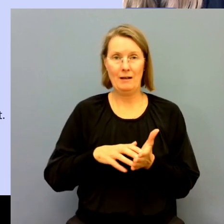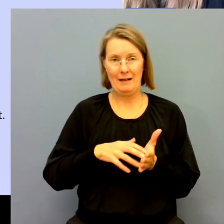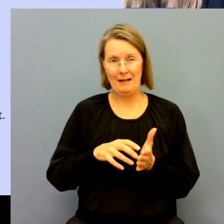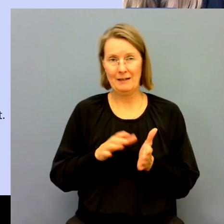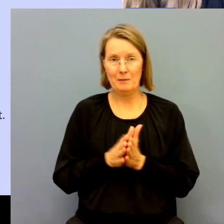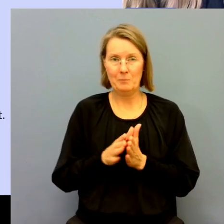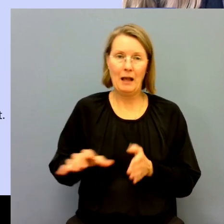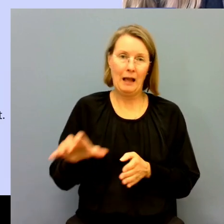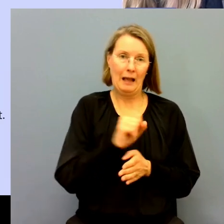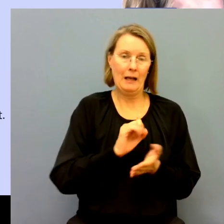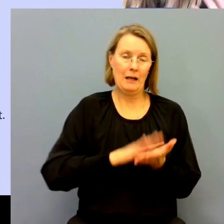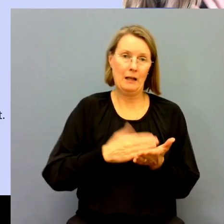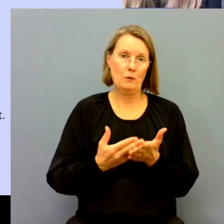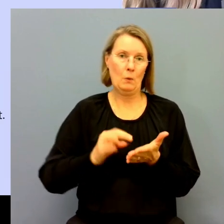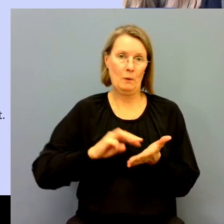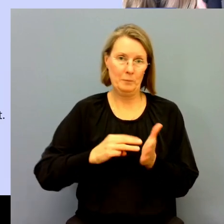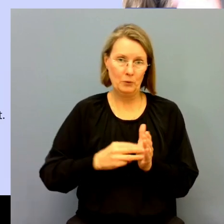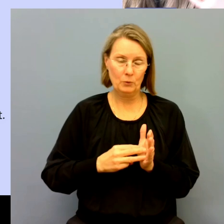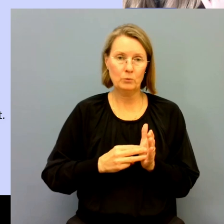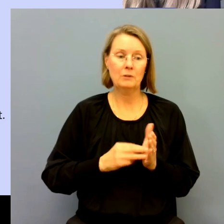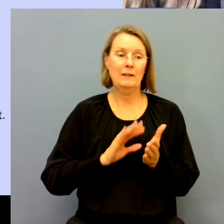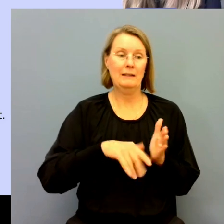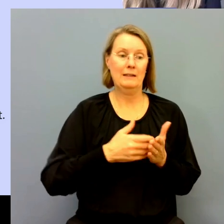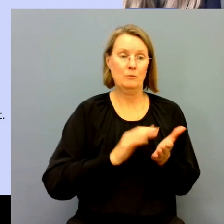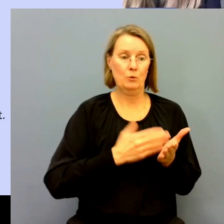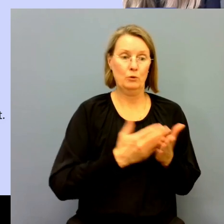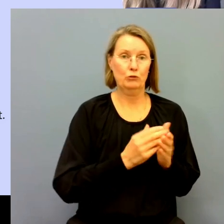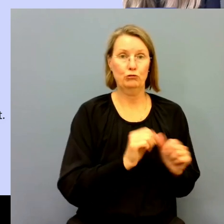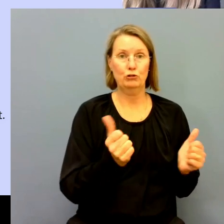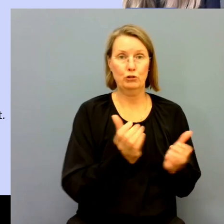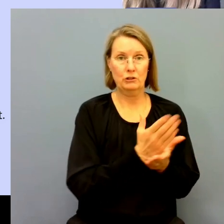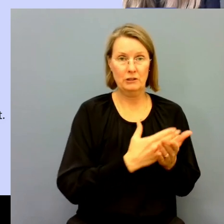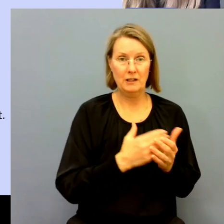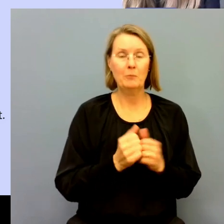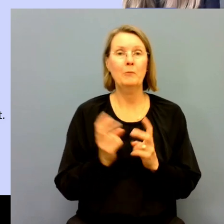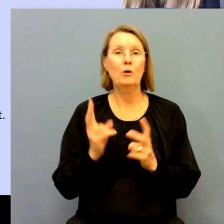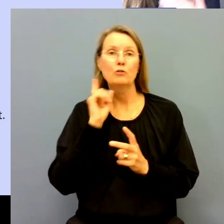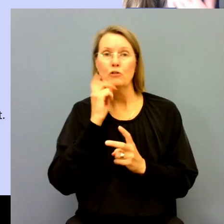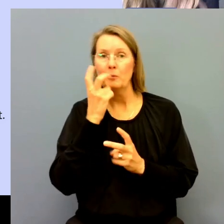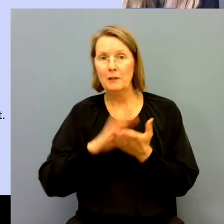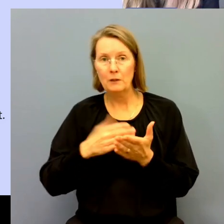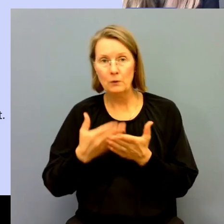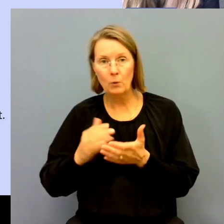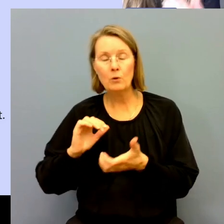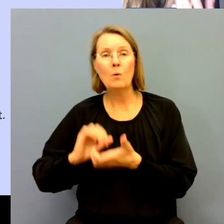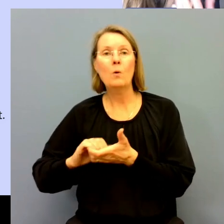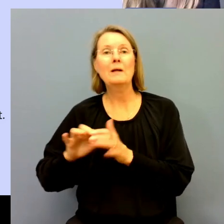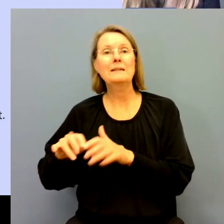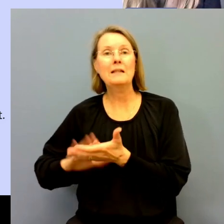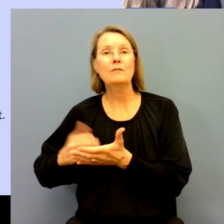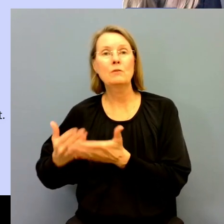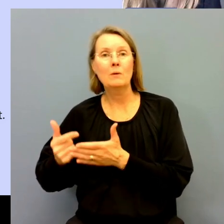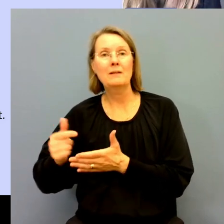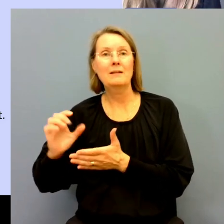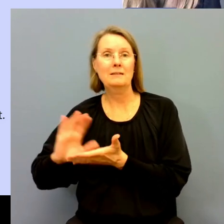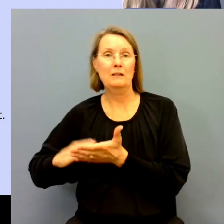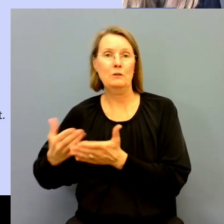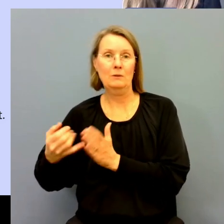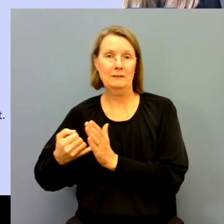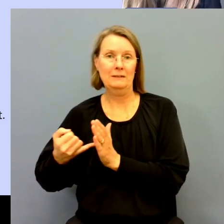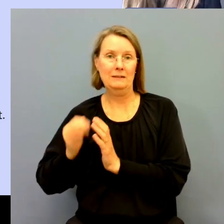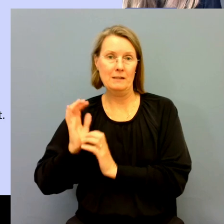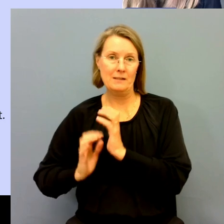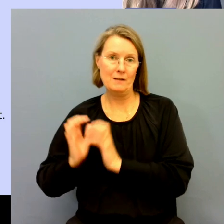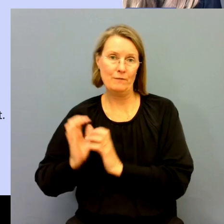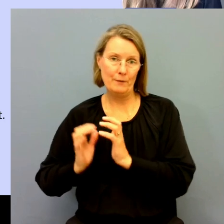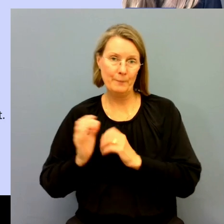tolkmetoder in. Så det är både teckenspråkstolkning som är den största delen. Men också dövblindtolkning, skrivtolkning, TSS-tolkning.